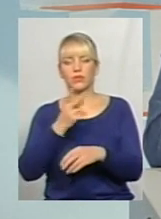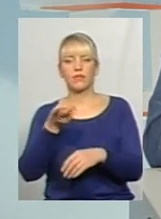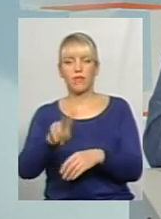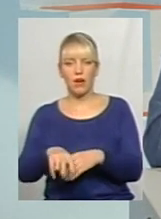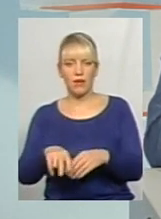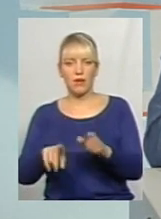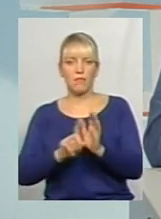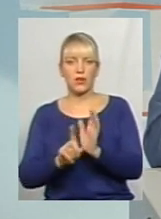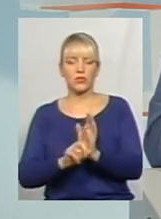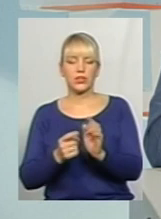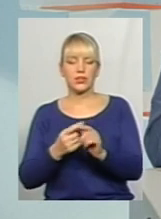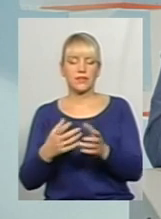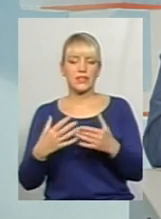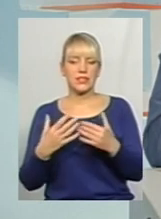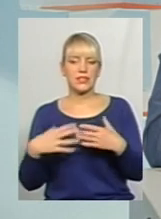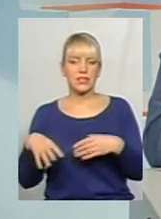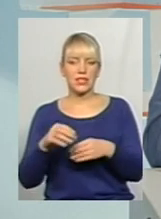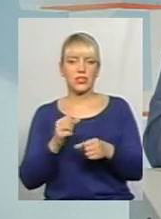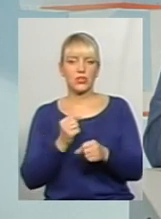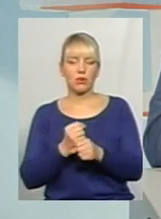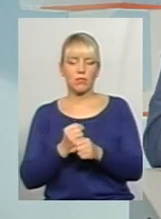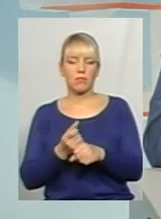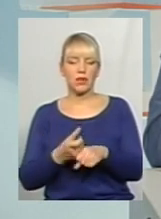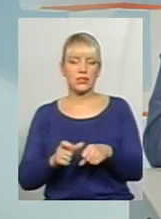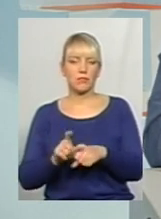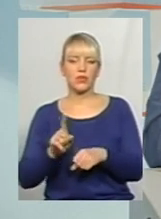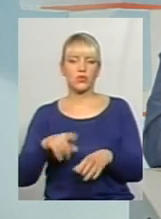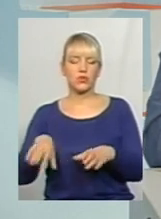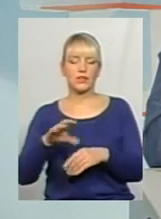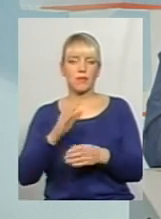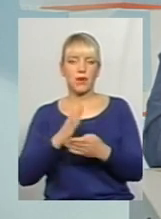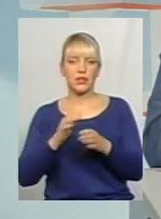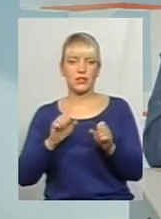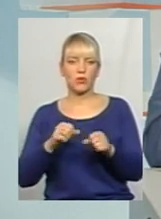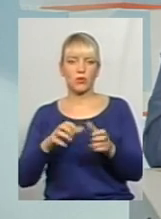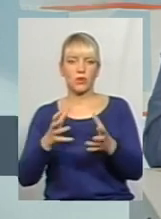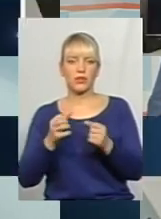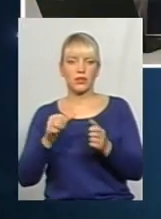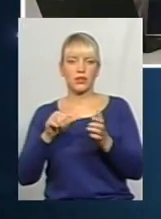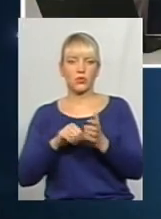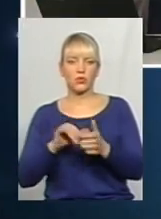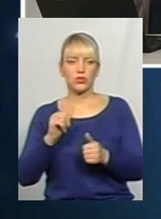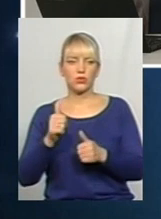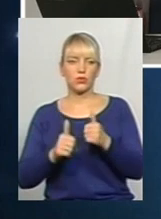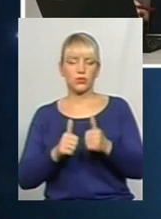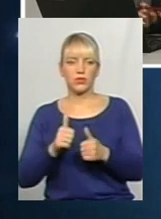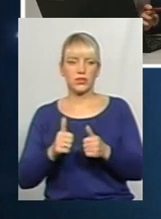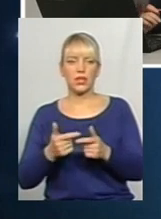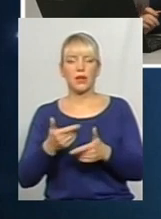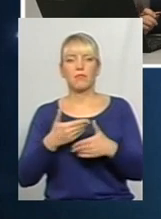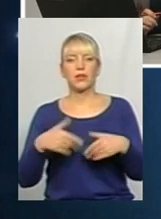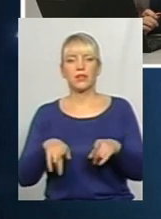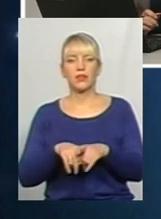максимально для того, щоб всі перевізники мали змогу прийняти участь у конкурсі. Дякую, пане Сергій. Ми